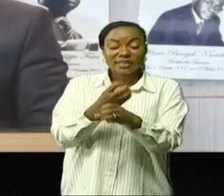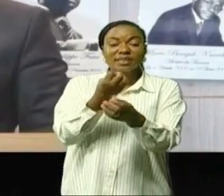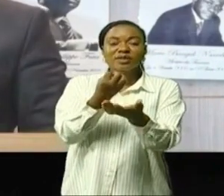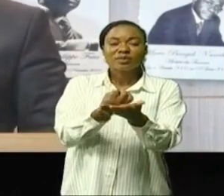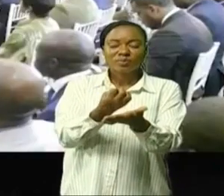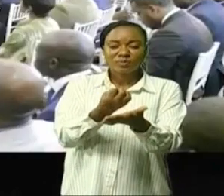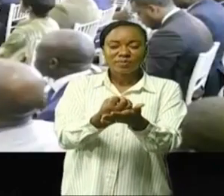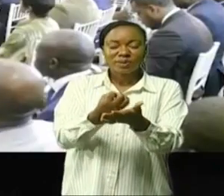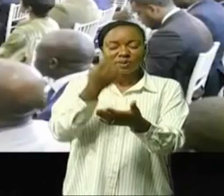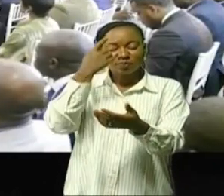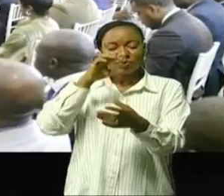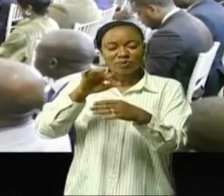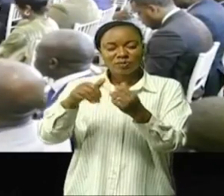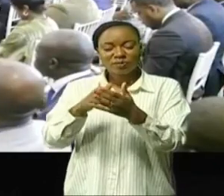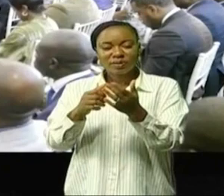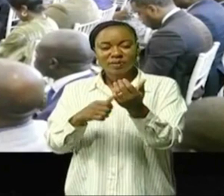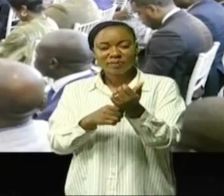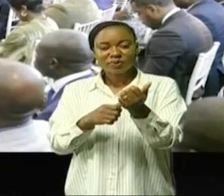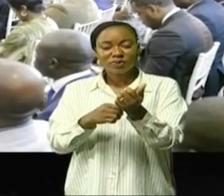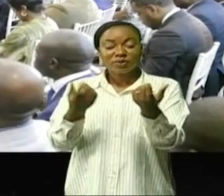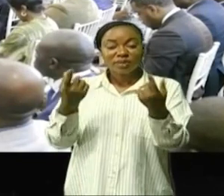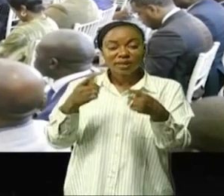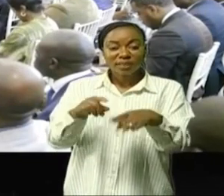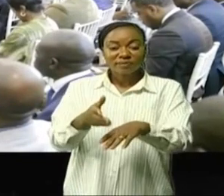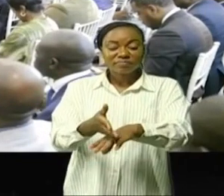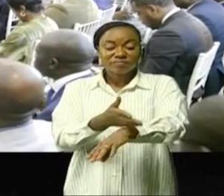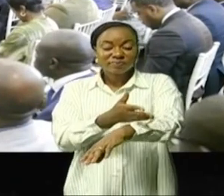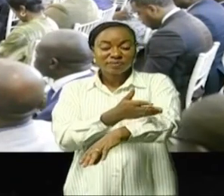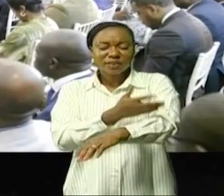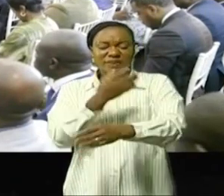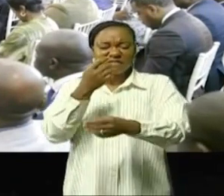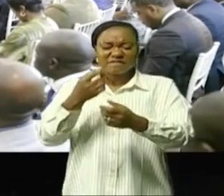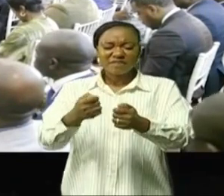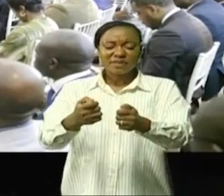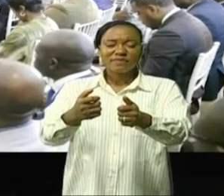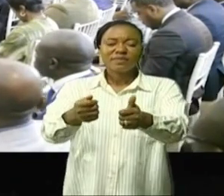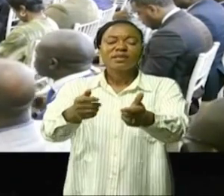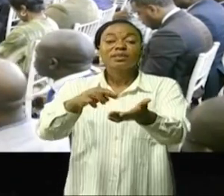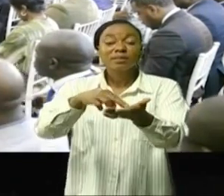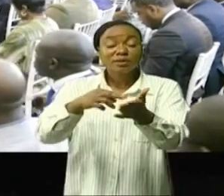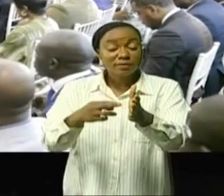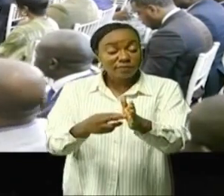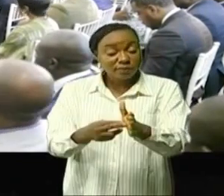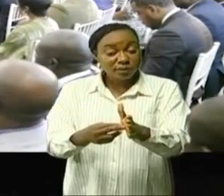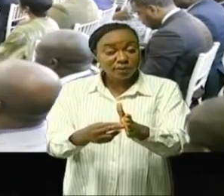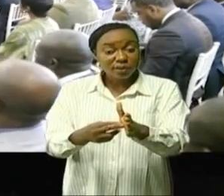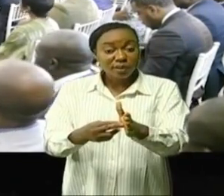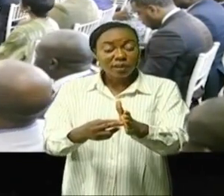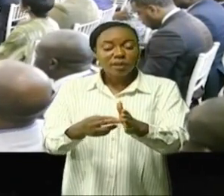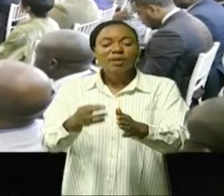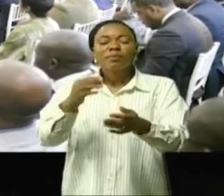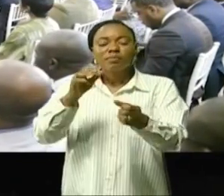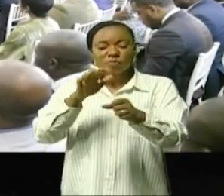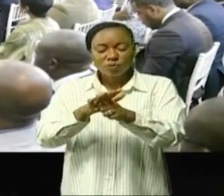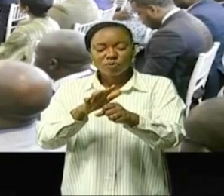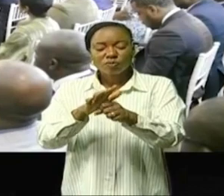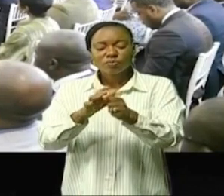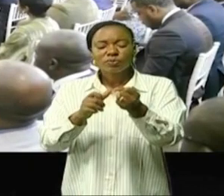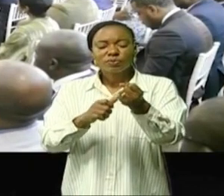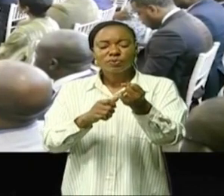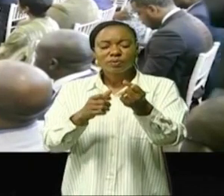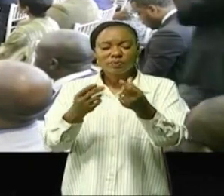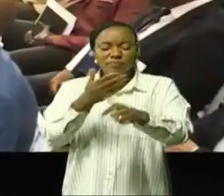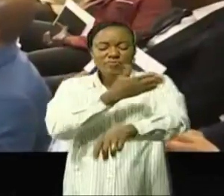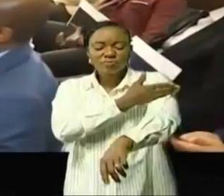qui entreprennent. Lorsque l'inflation bouge trop rapidement, ça a comme conséquence d'entraîner des faillites, d'entraîner des difficultés, des